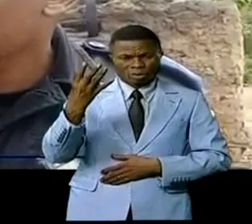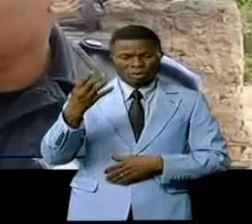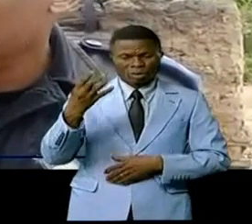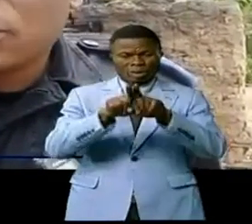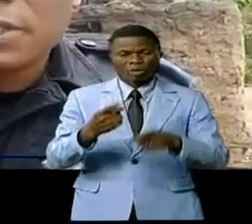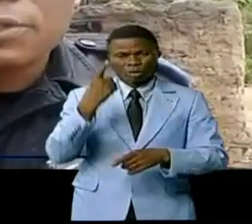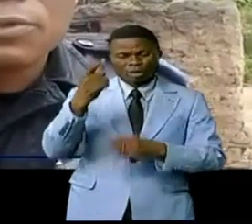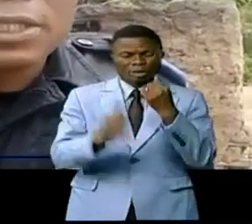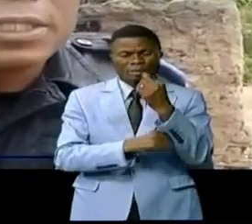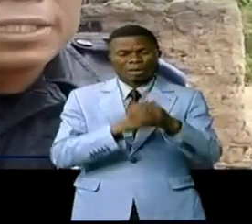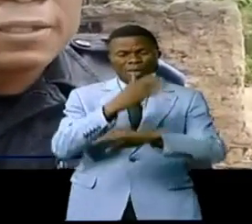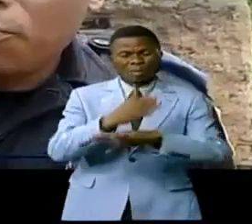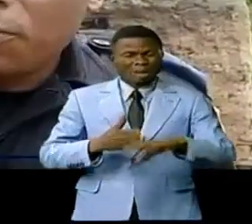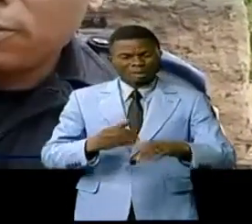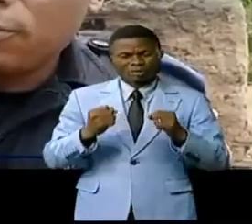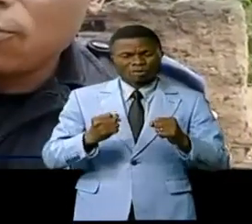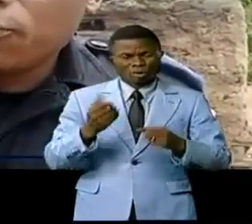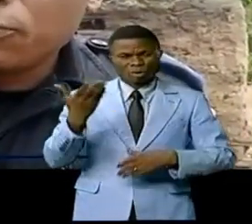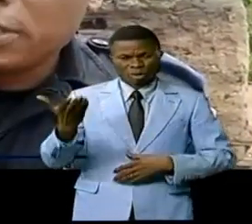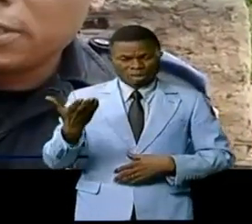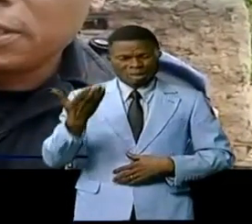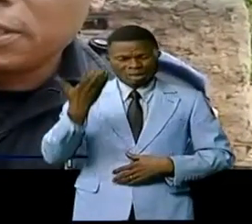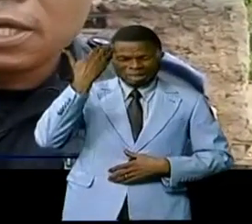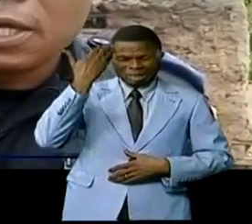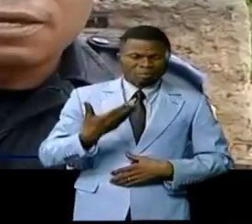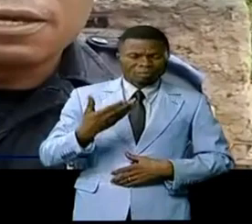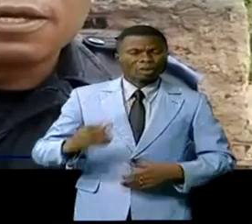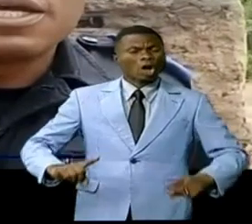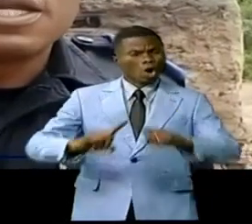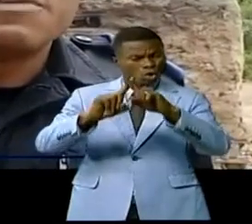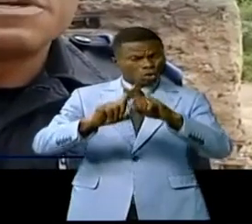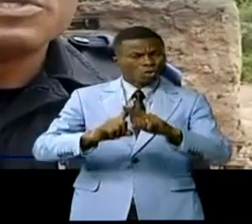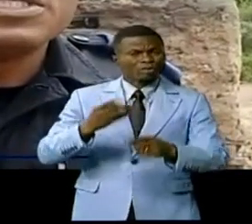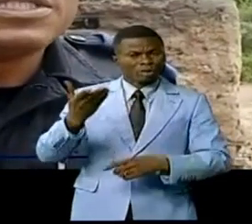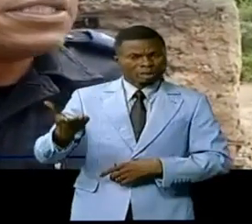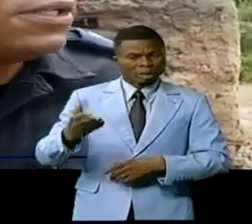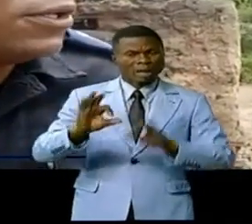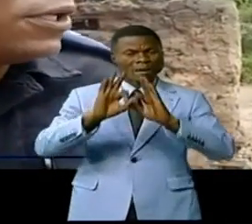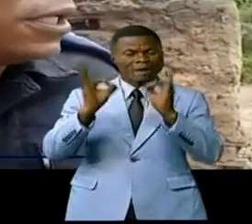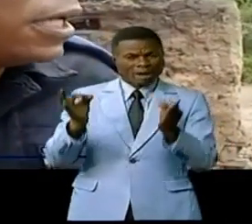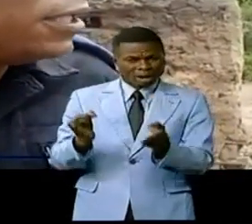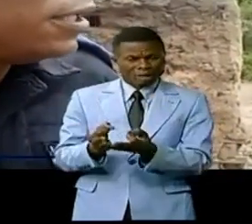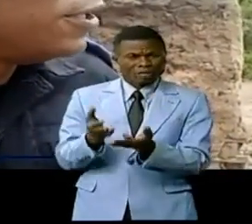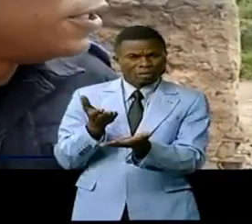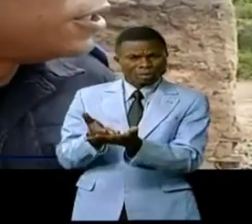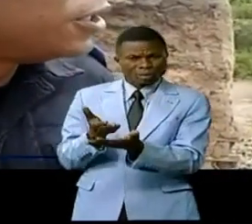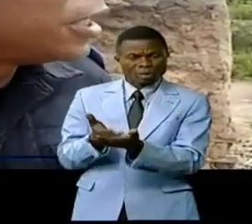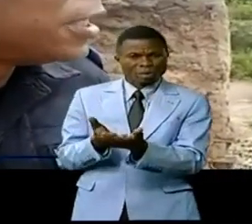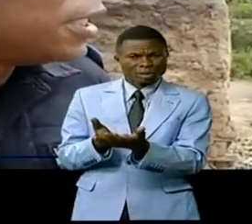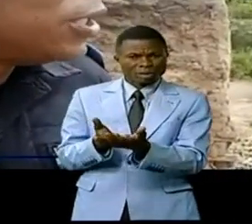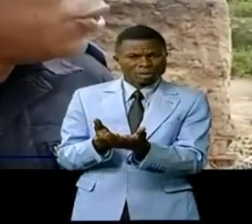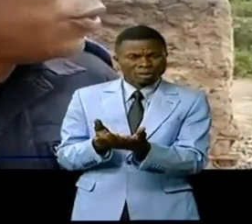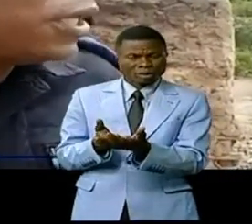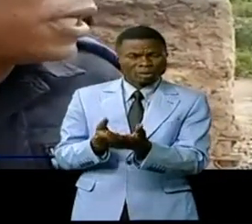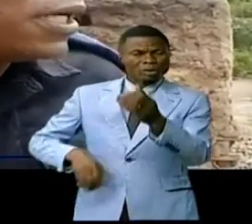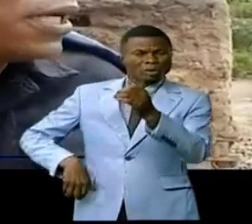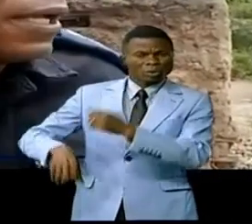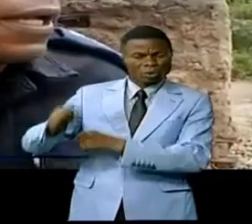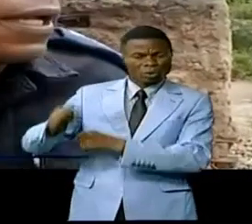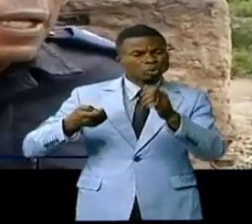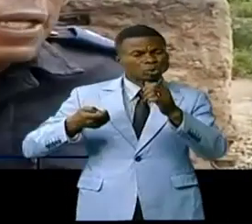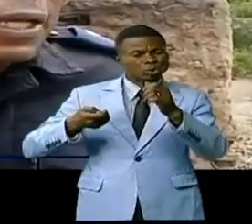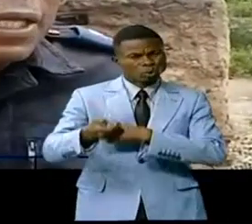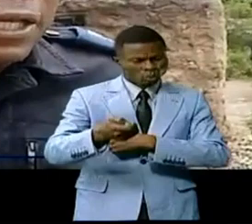qui ont été tuées ici. On parle de conflit. Il y a la famille ici qui a été chassée et tuée.